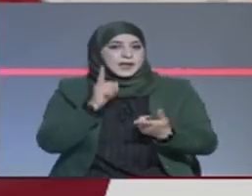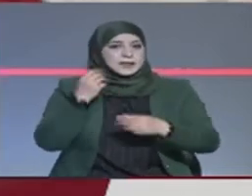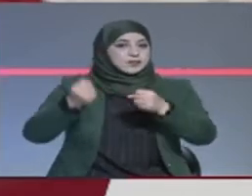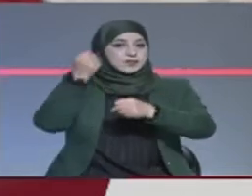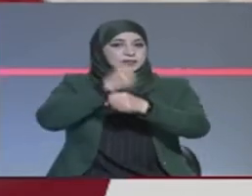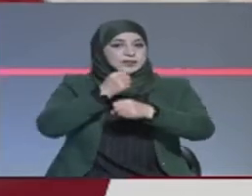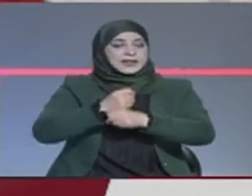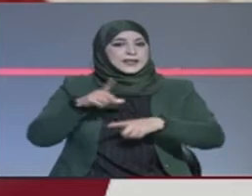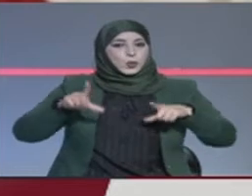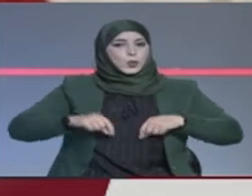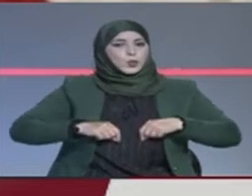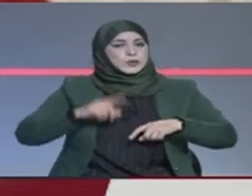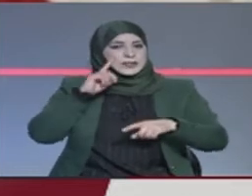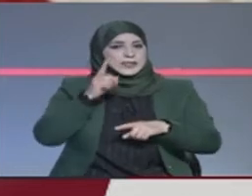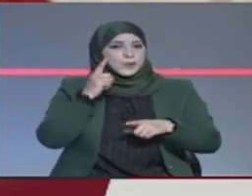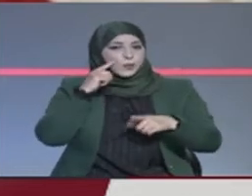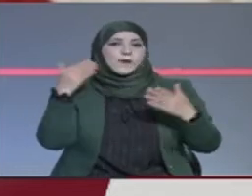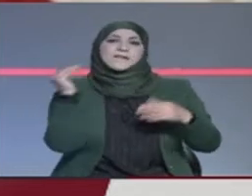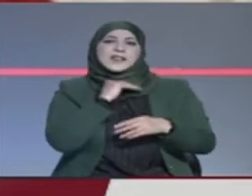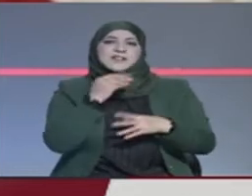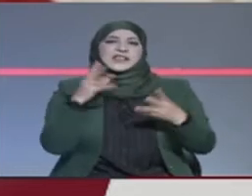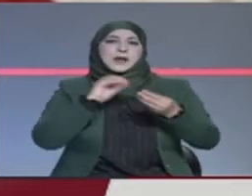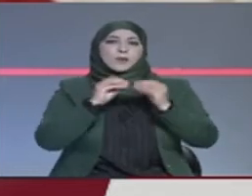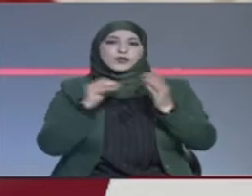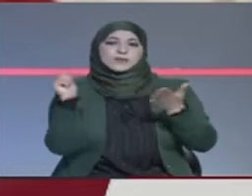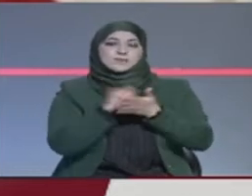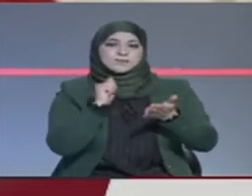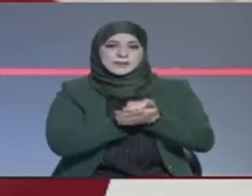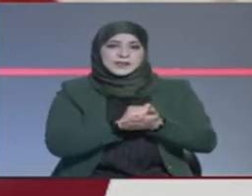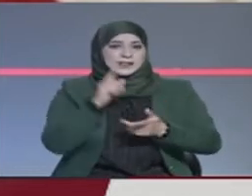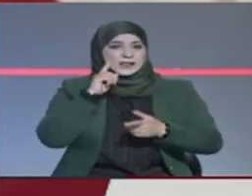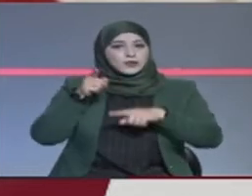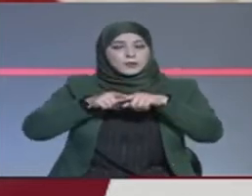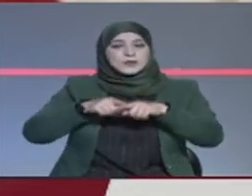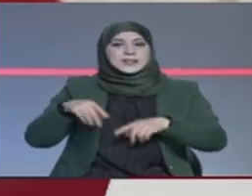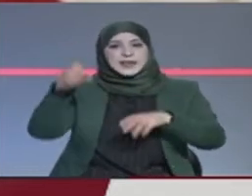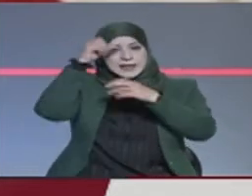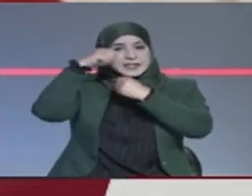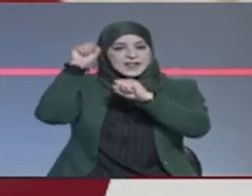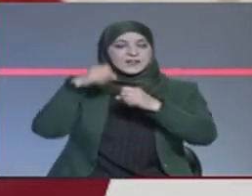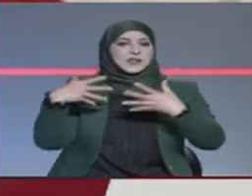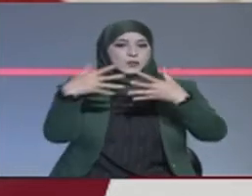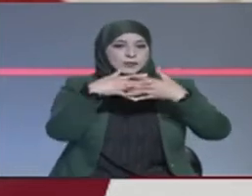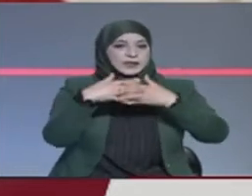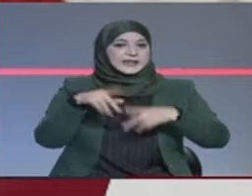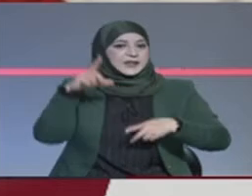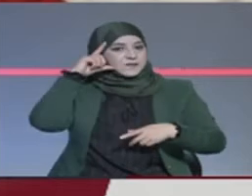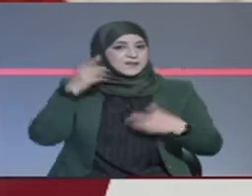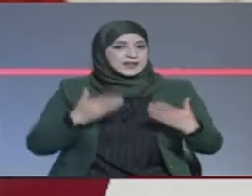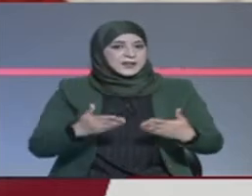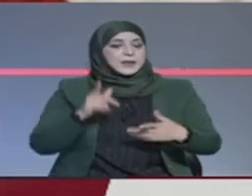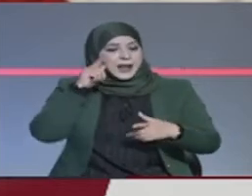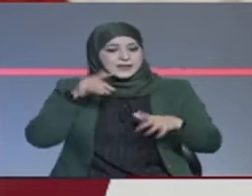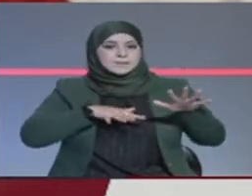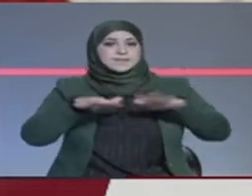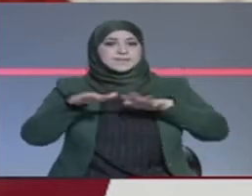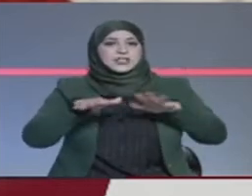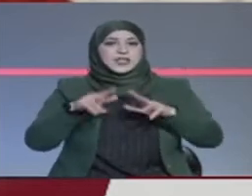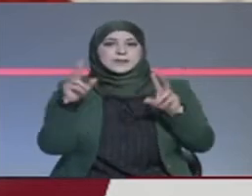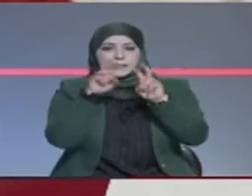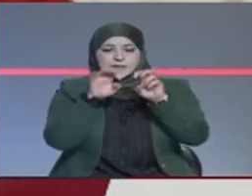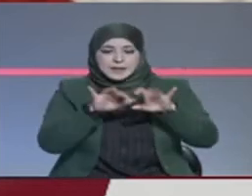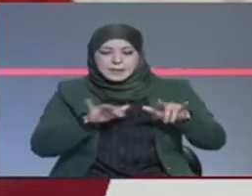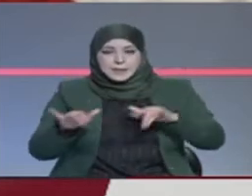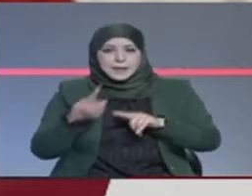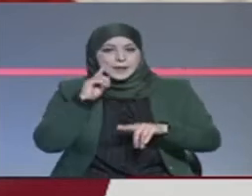باشاغ على إنهاء نفوذ المليشيات المارقة ودعا سفير الولايات المتحدة في ليبيا إلى إجراء تحقيق سريع